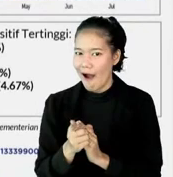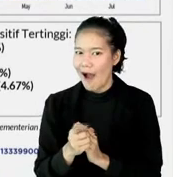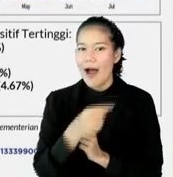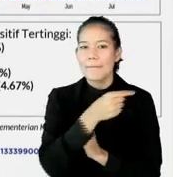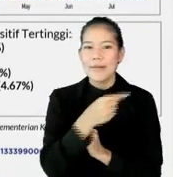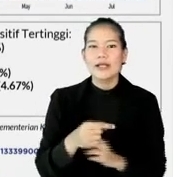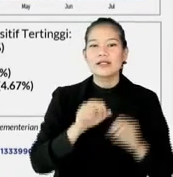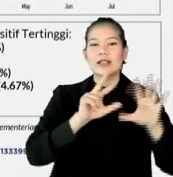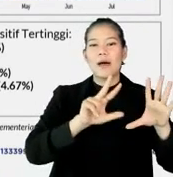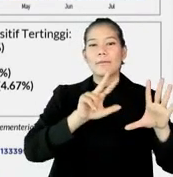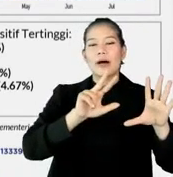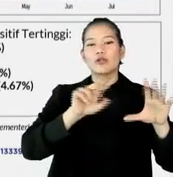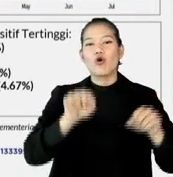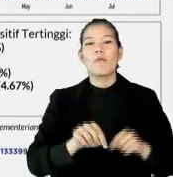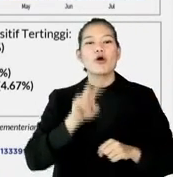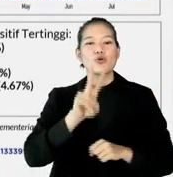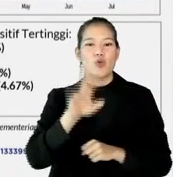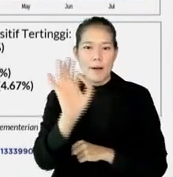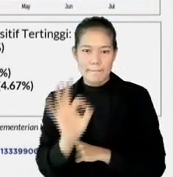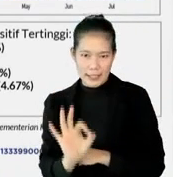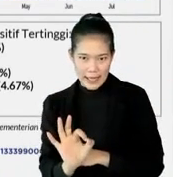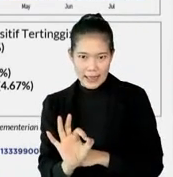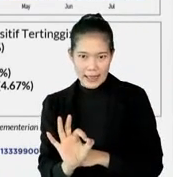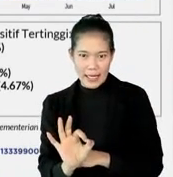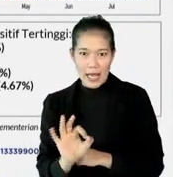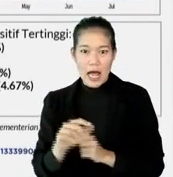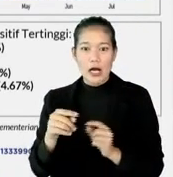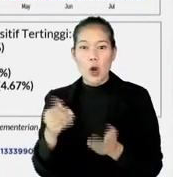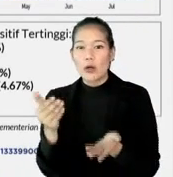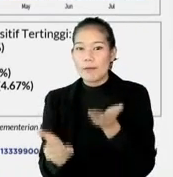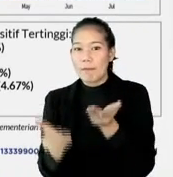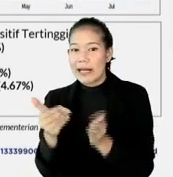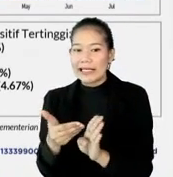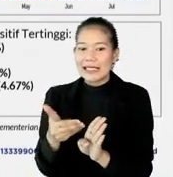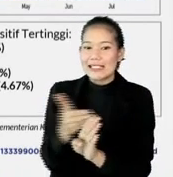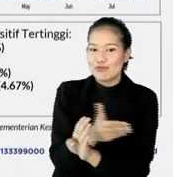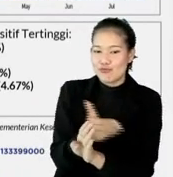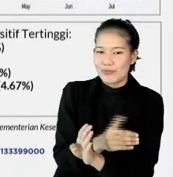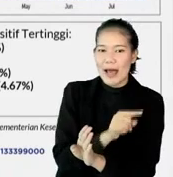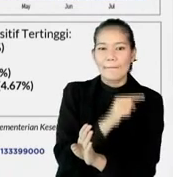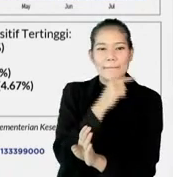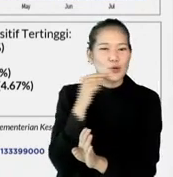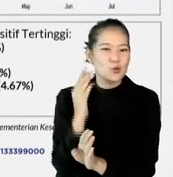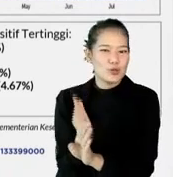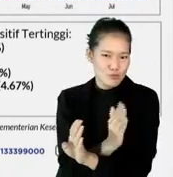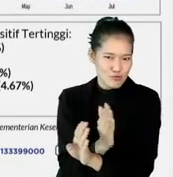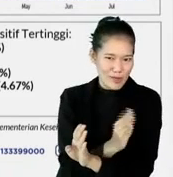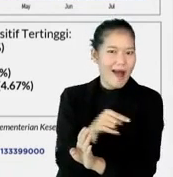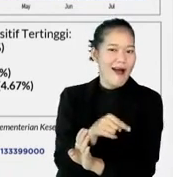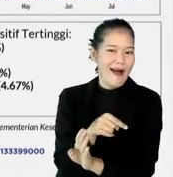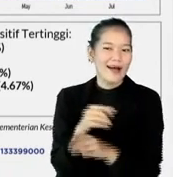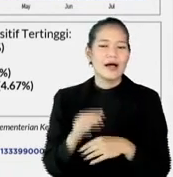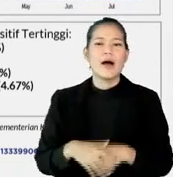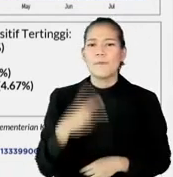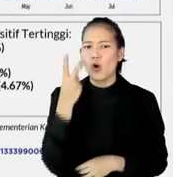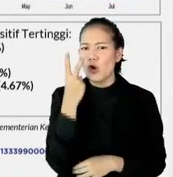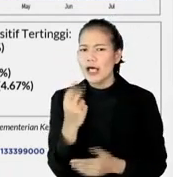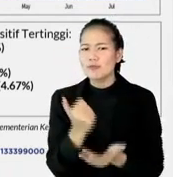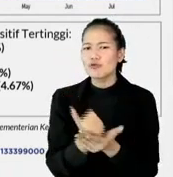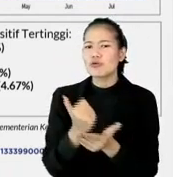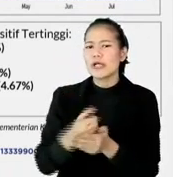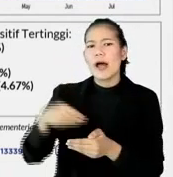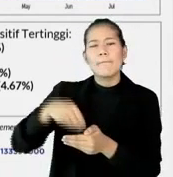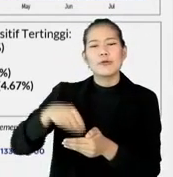turun minus 8,2 persen dibandingkan angka kematian pada pekan sebelumnya. Kita mau lihat siapa sih